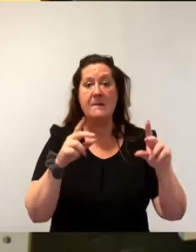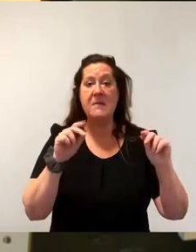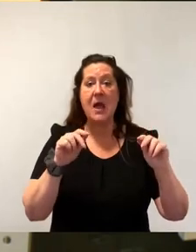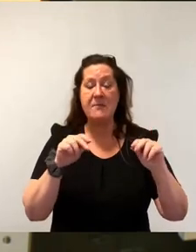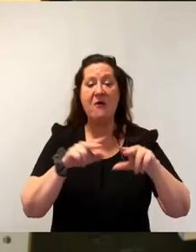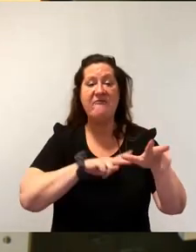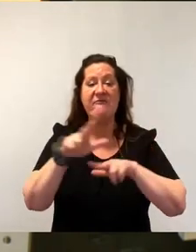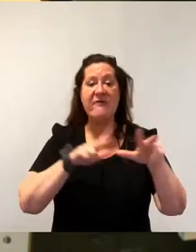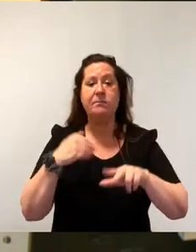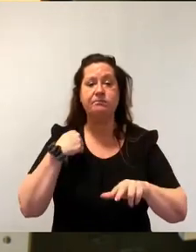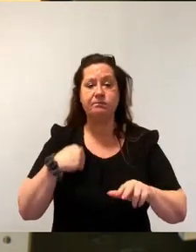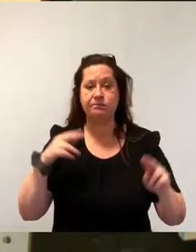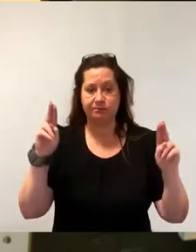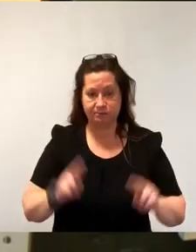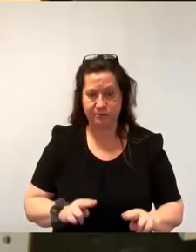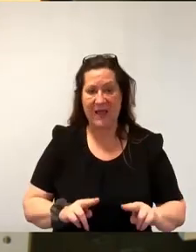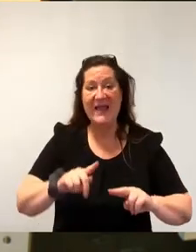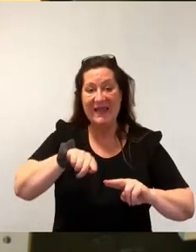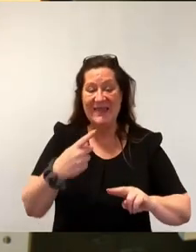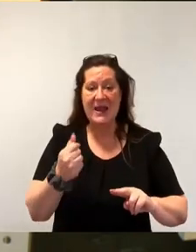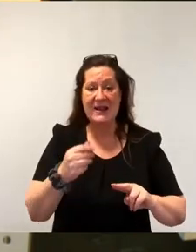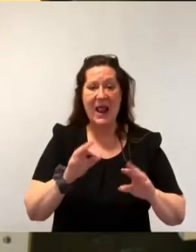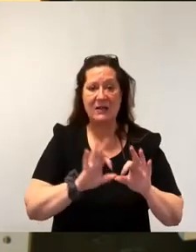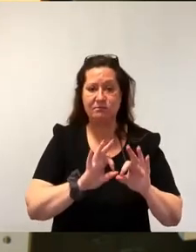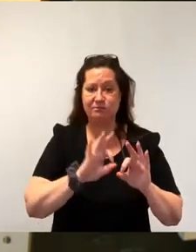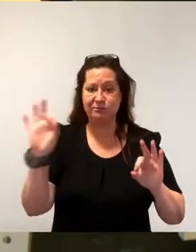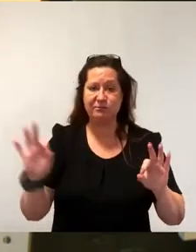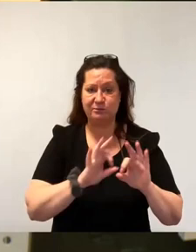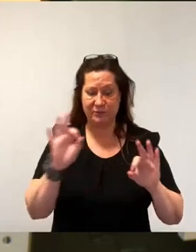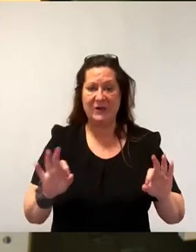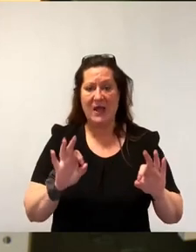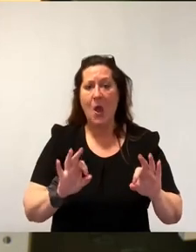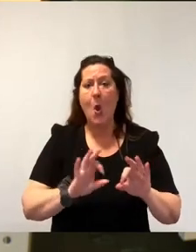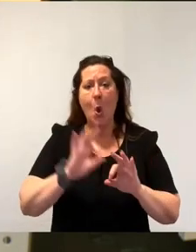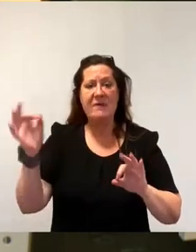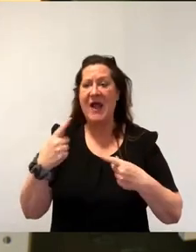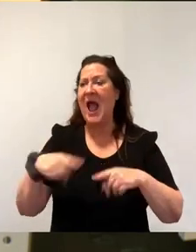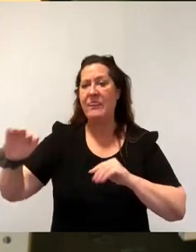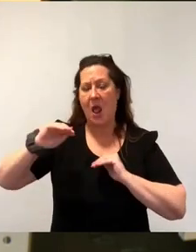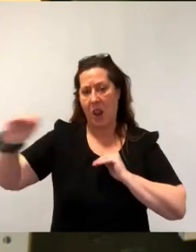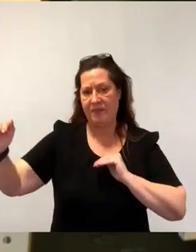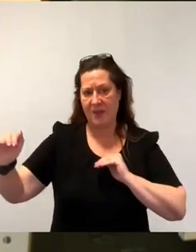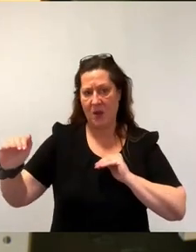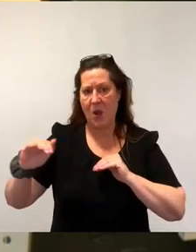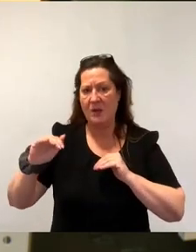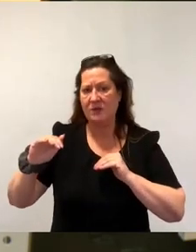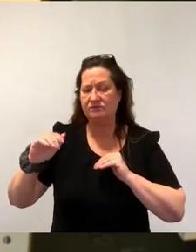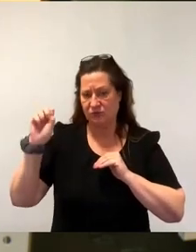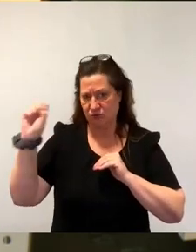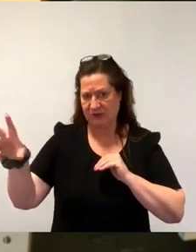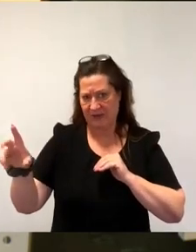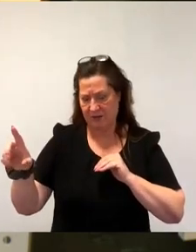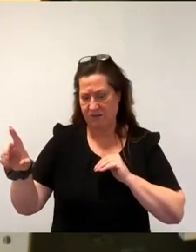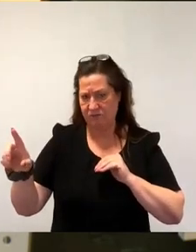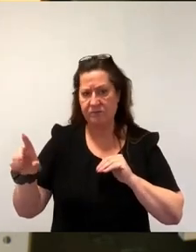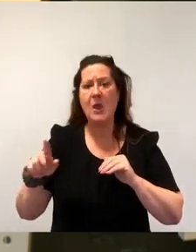unterbinden die Möglichkeit, Geld aus staatlicher Unterstützung in die Herkunftsländer zu überweisen und bekämpfen und bekämpfen die